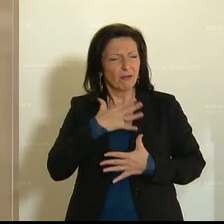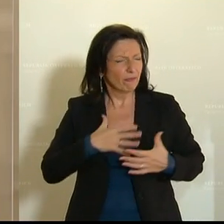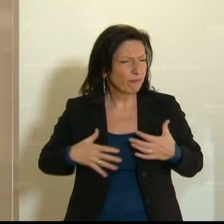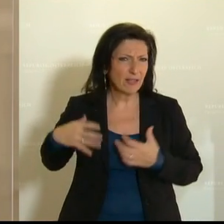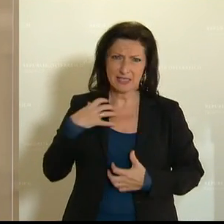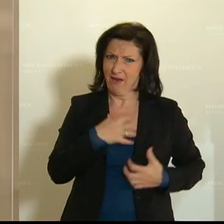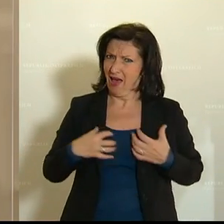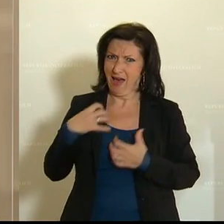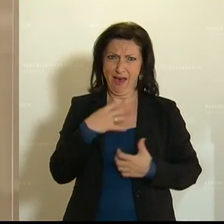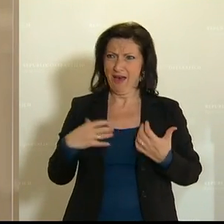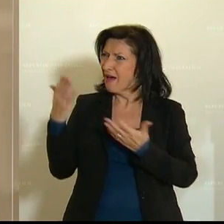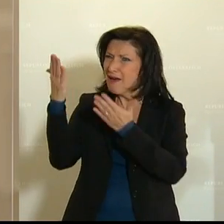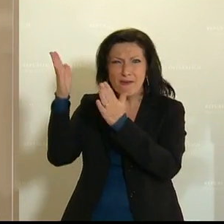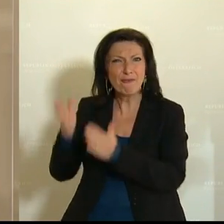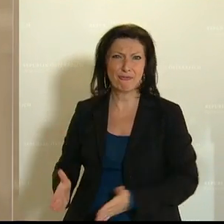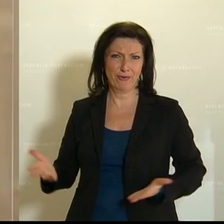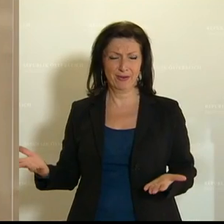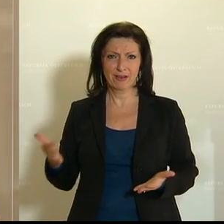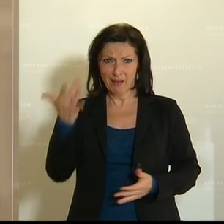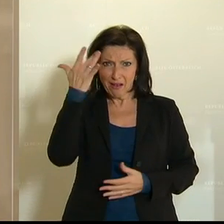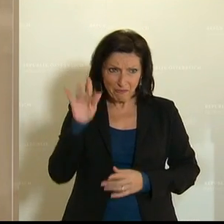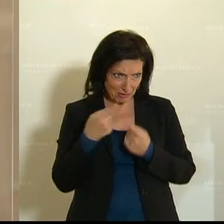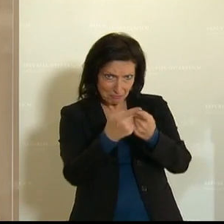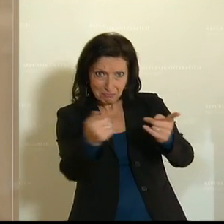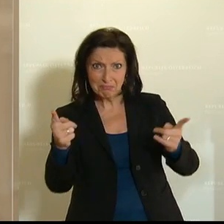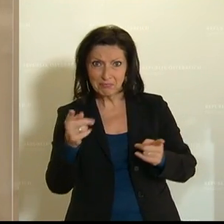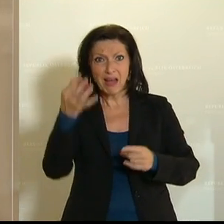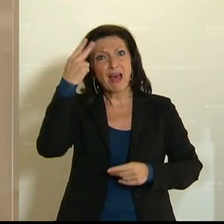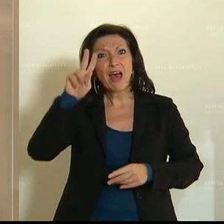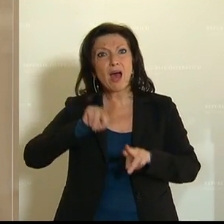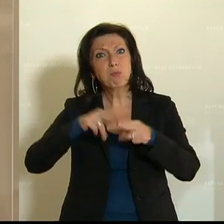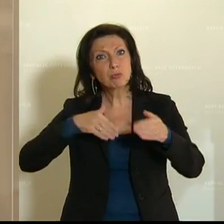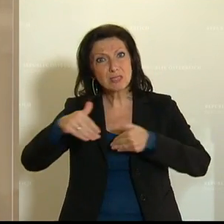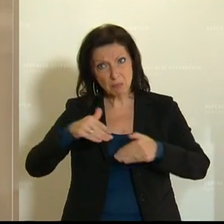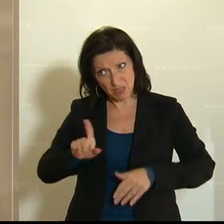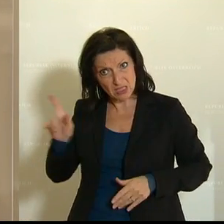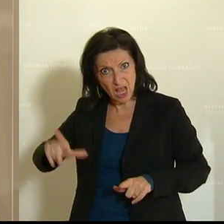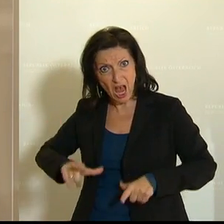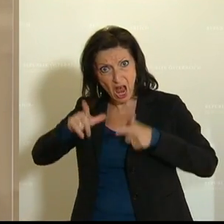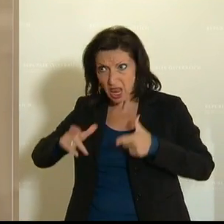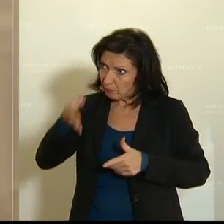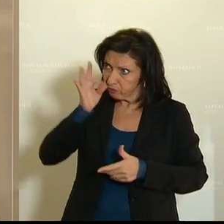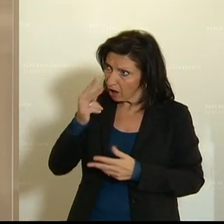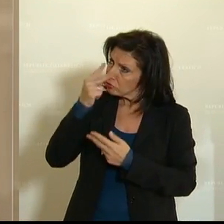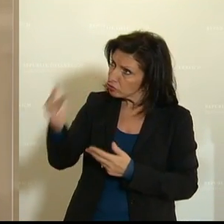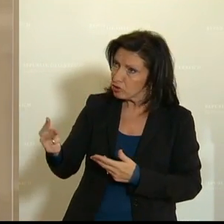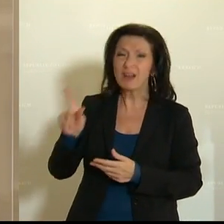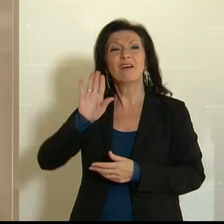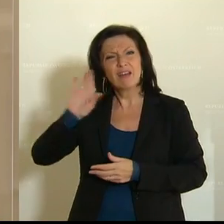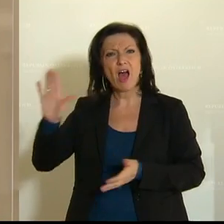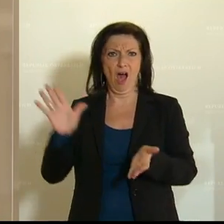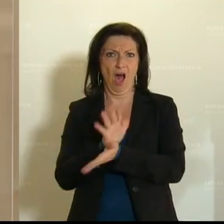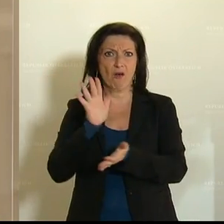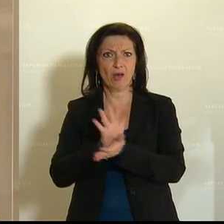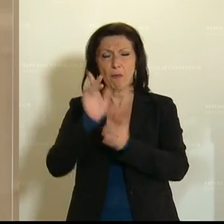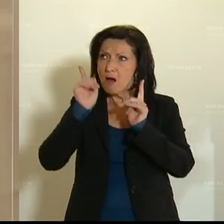wenn man mit ihnen reden würde. Ich weiß nicht, ob Sie das getan haben, Herr Bundesminister. Es wäre auch Ihre Aufgabe, mit den Menschen und